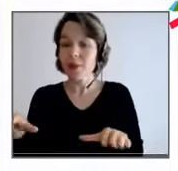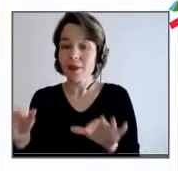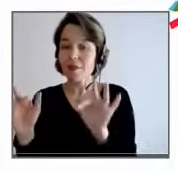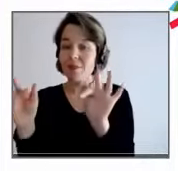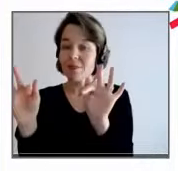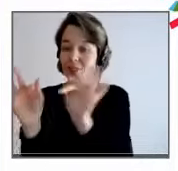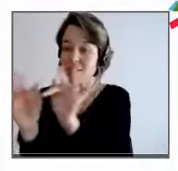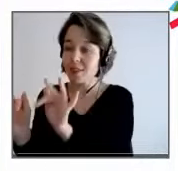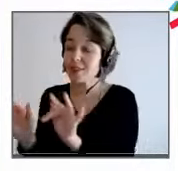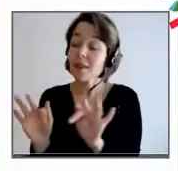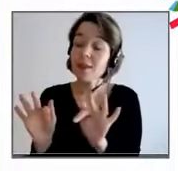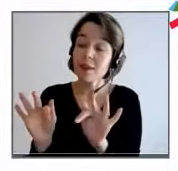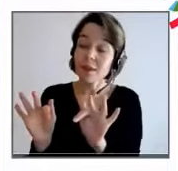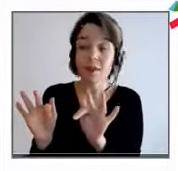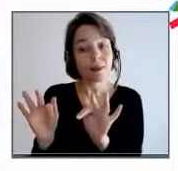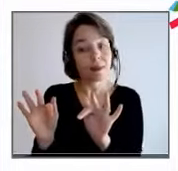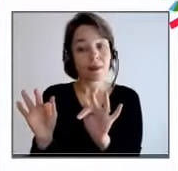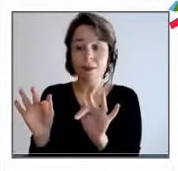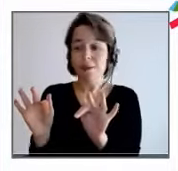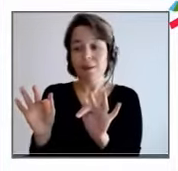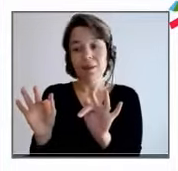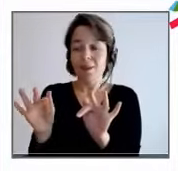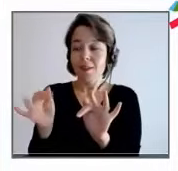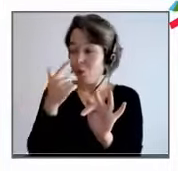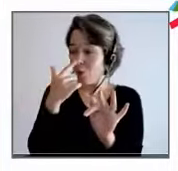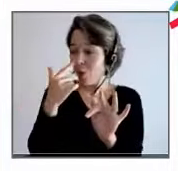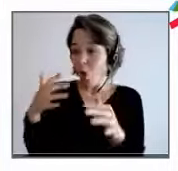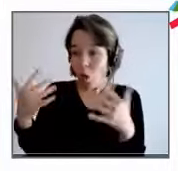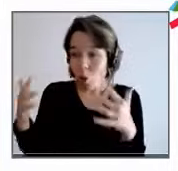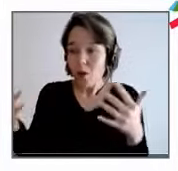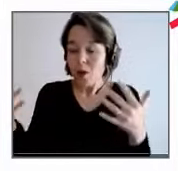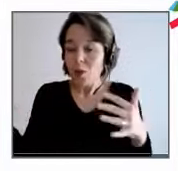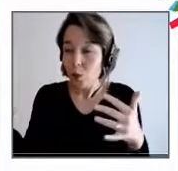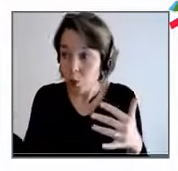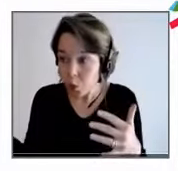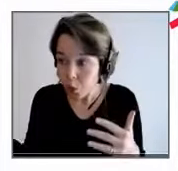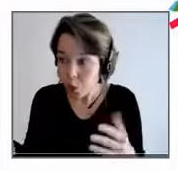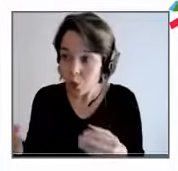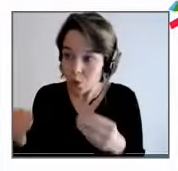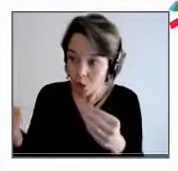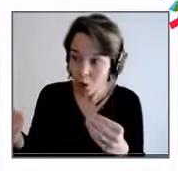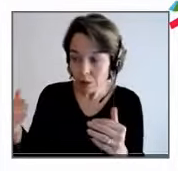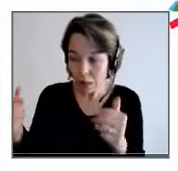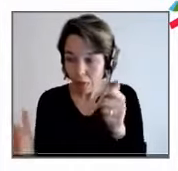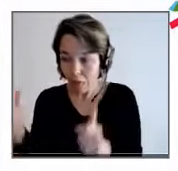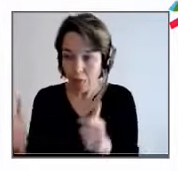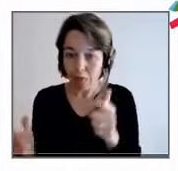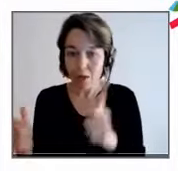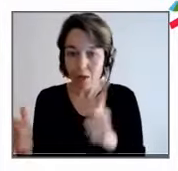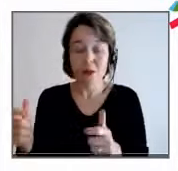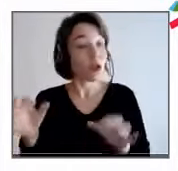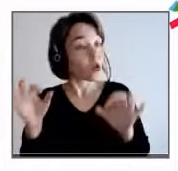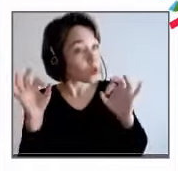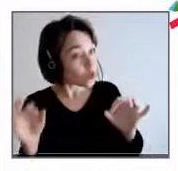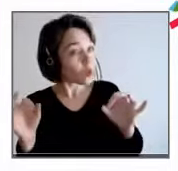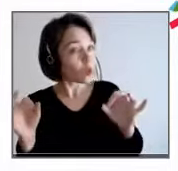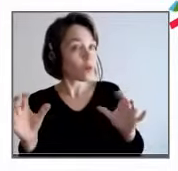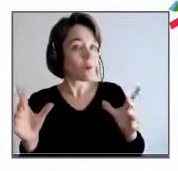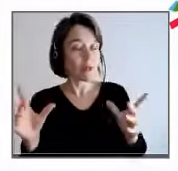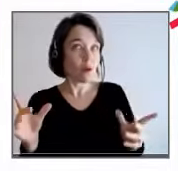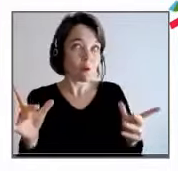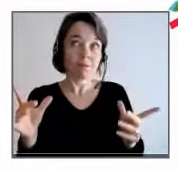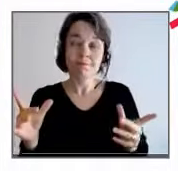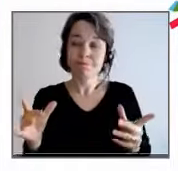qui paraît effectivement frappée de plein fouet avec tout ça. Oui, mais néanmoins, je trouve qu'on assiste à un changement de paradigme,'est-à-dire qu'effectivement,